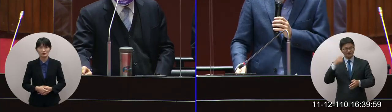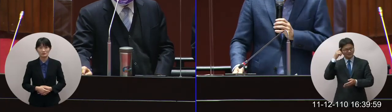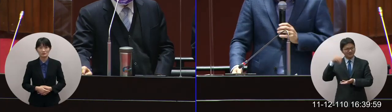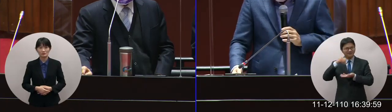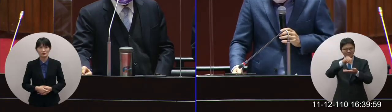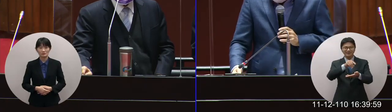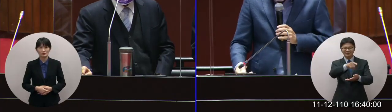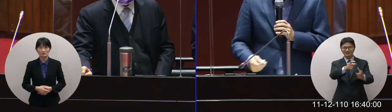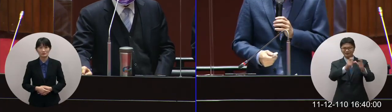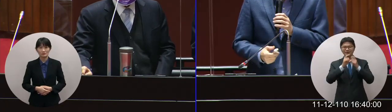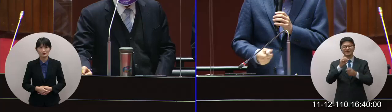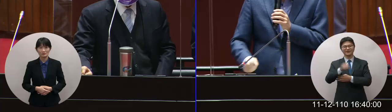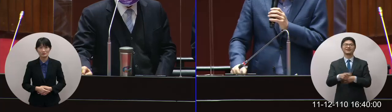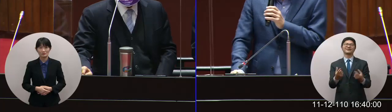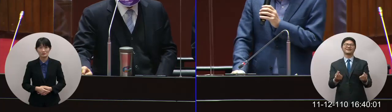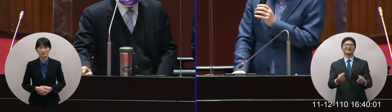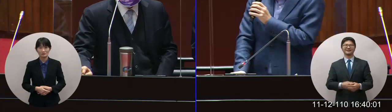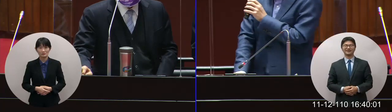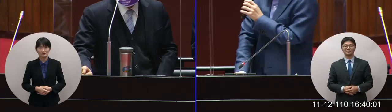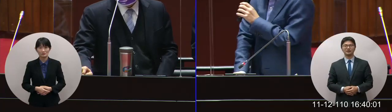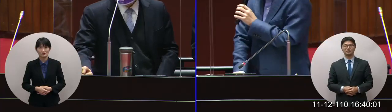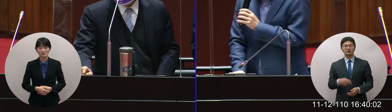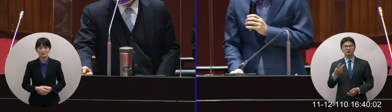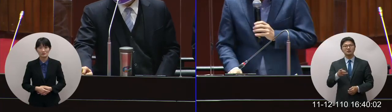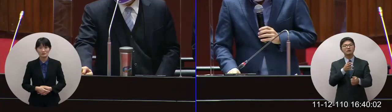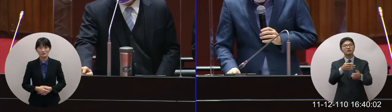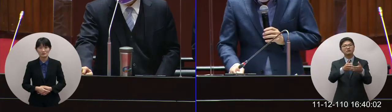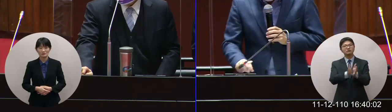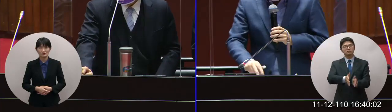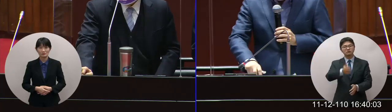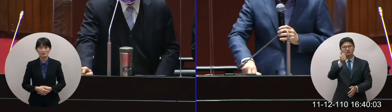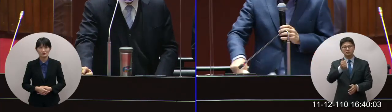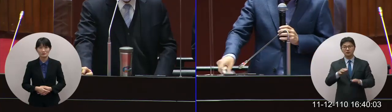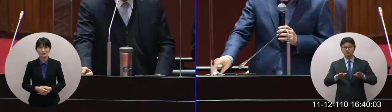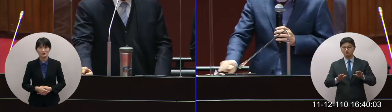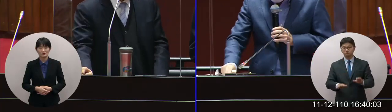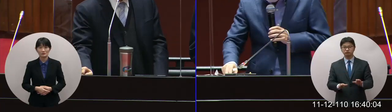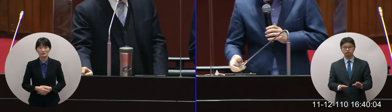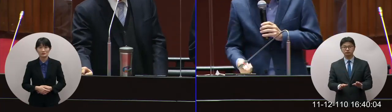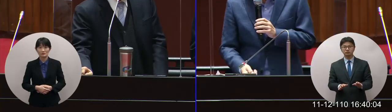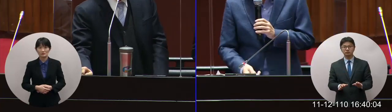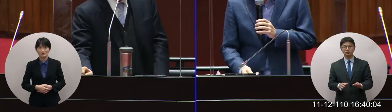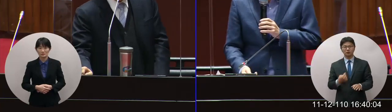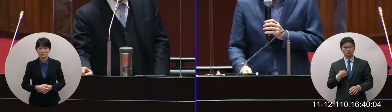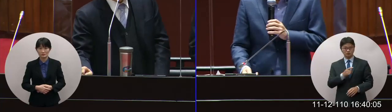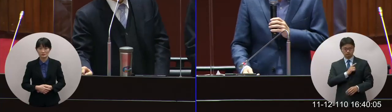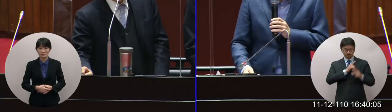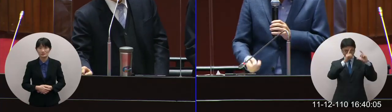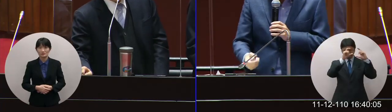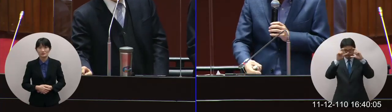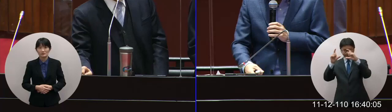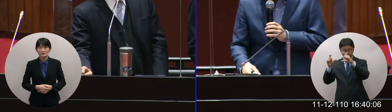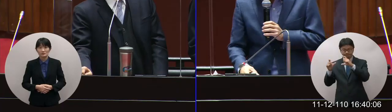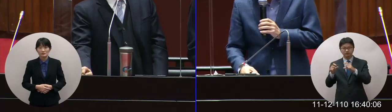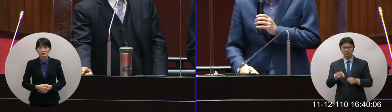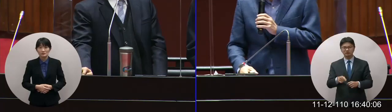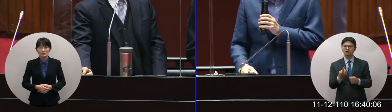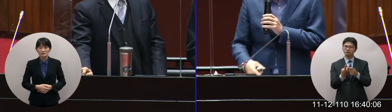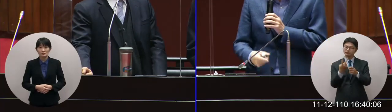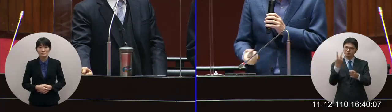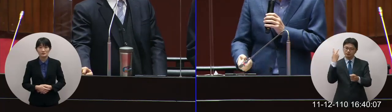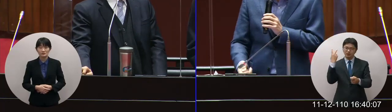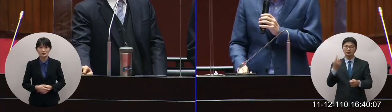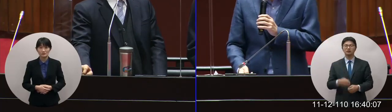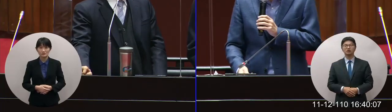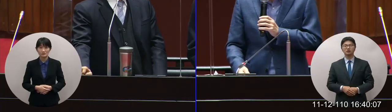一些那部長你看一下這個部分因為是我親自拍的當然雖然是兩年前